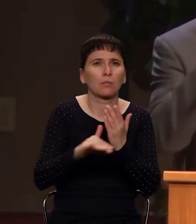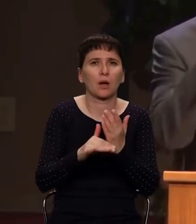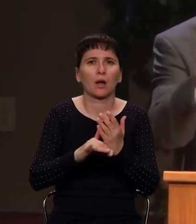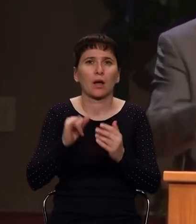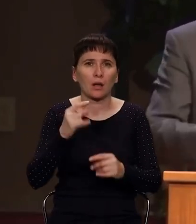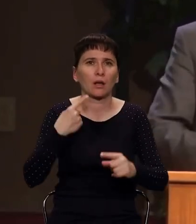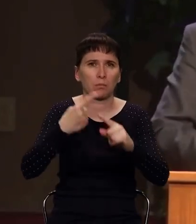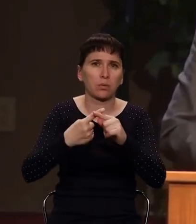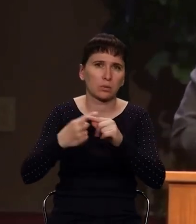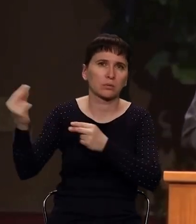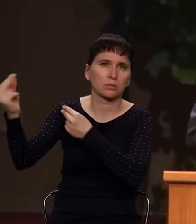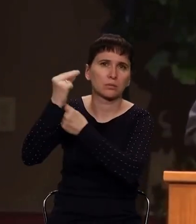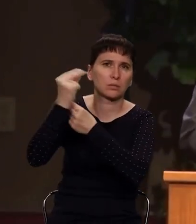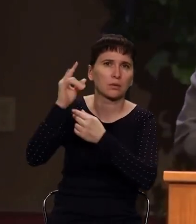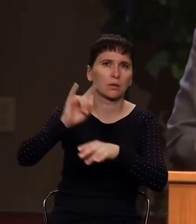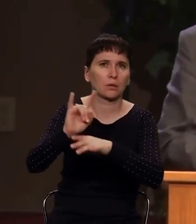Учение пошло.